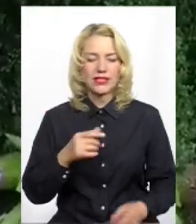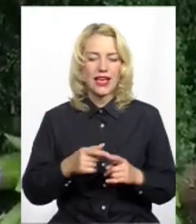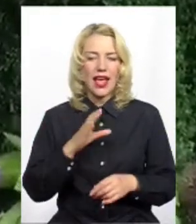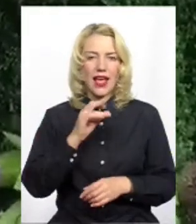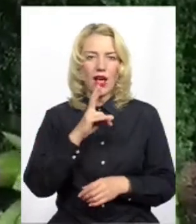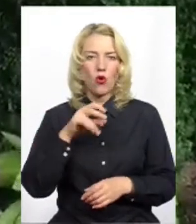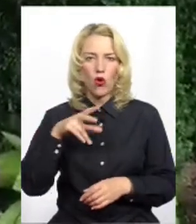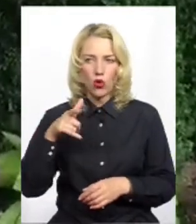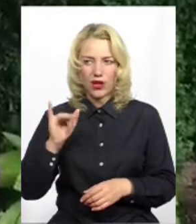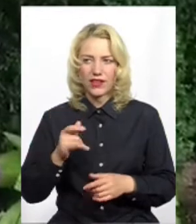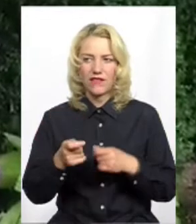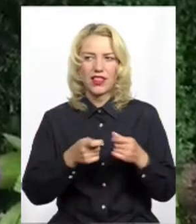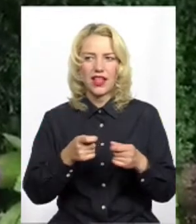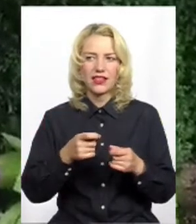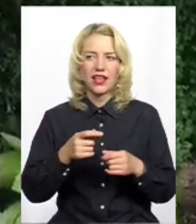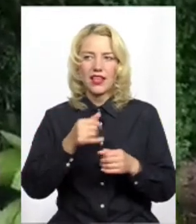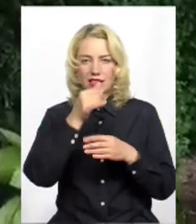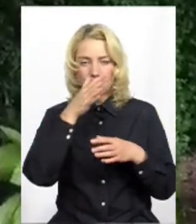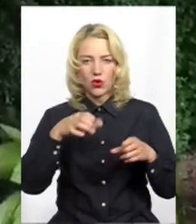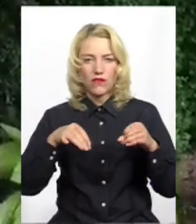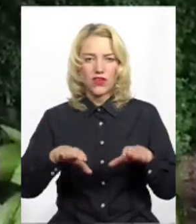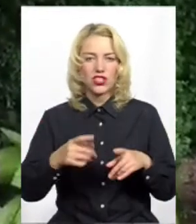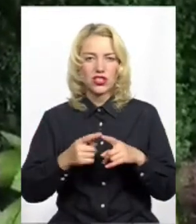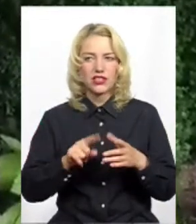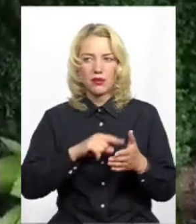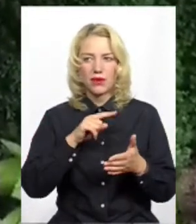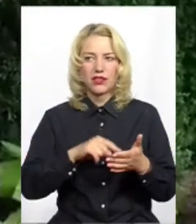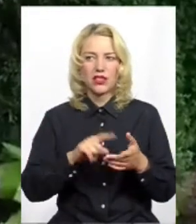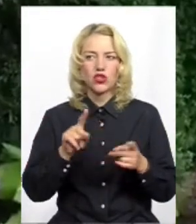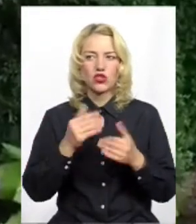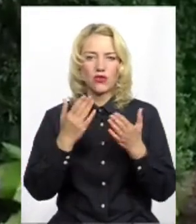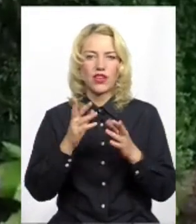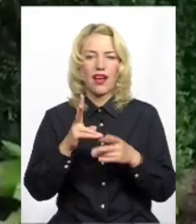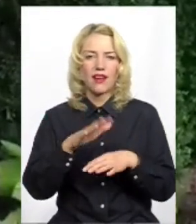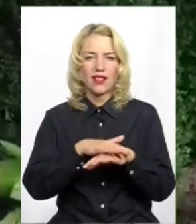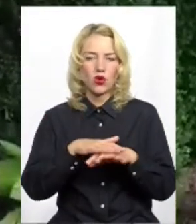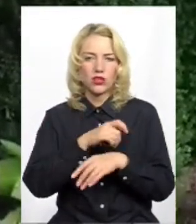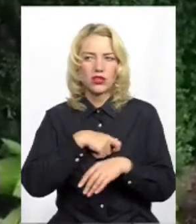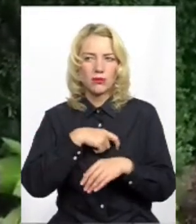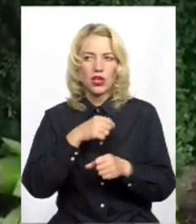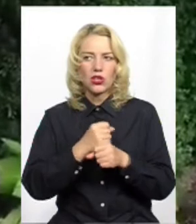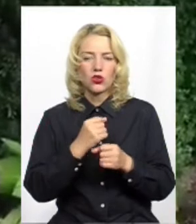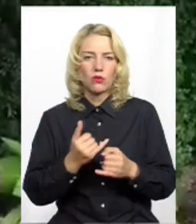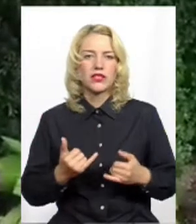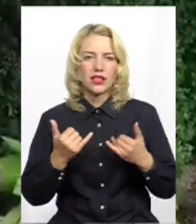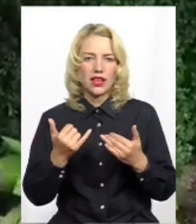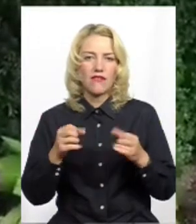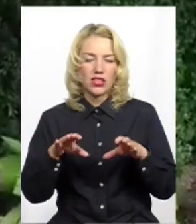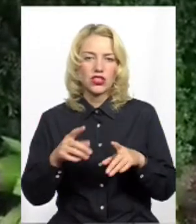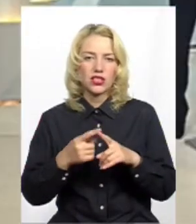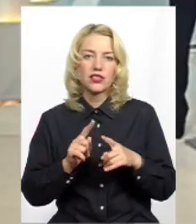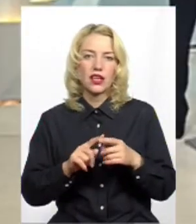влада не змогли вирішити це питання. Що ви, як народний депутат, зробите для вирішення цієї проблеми?